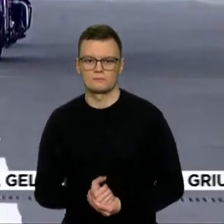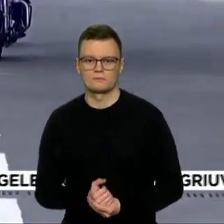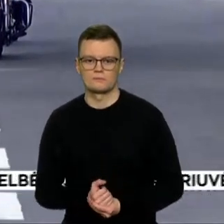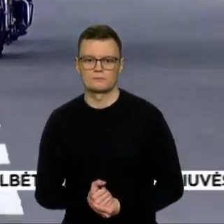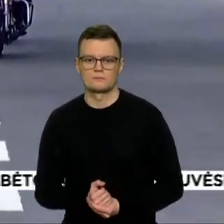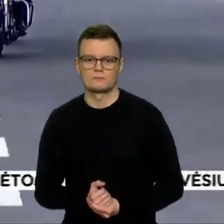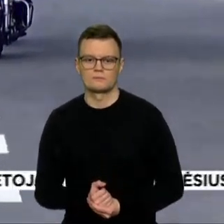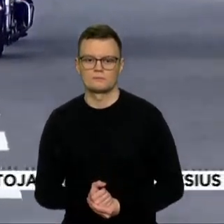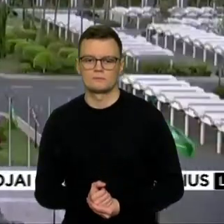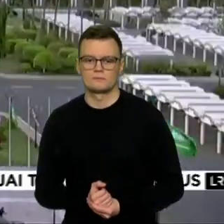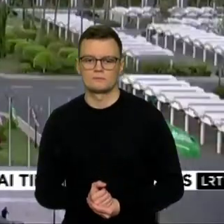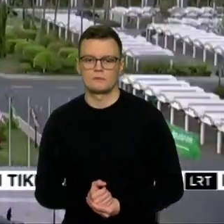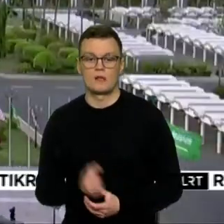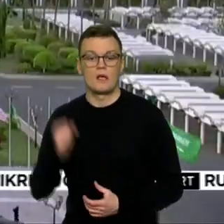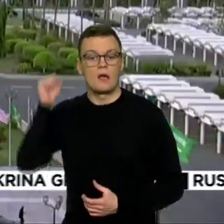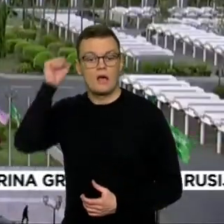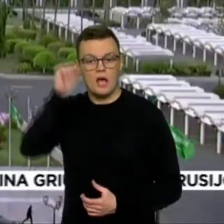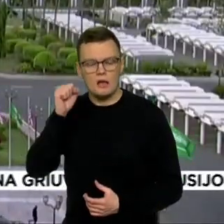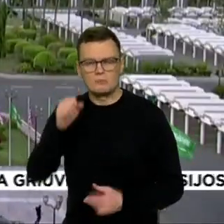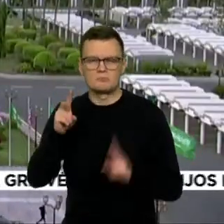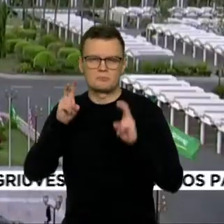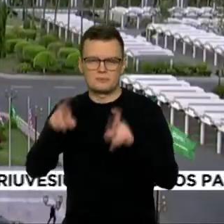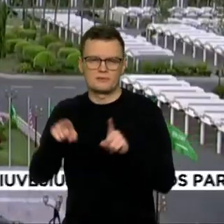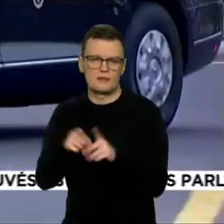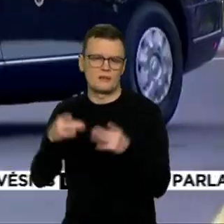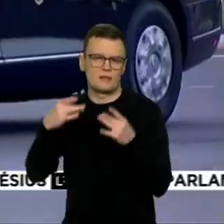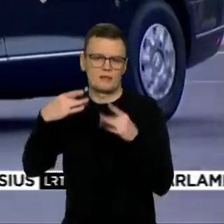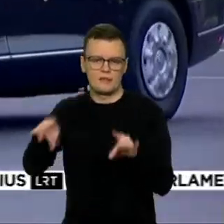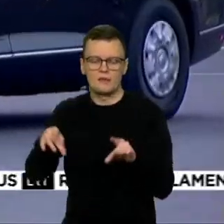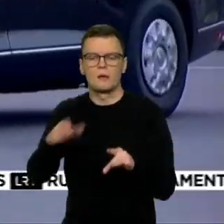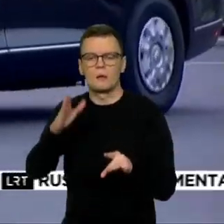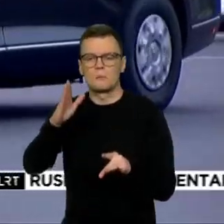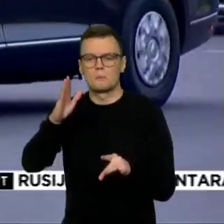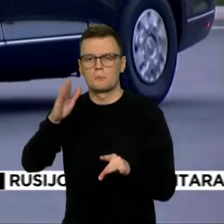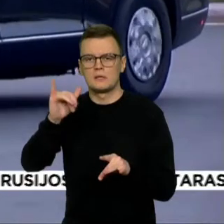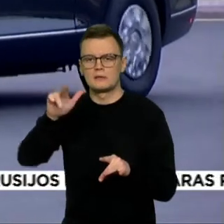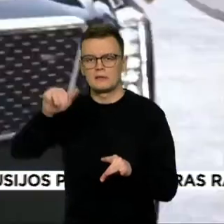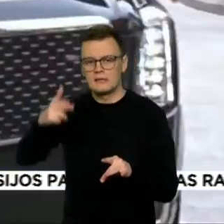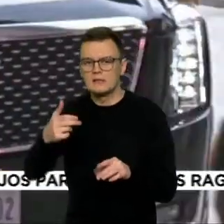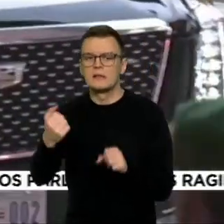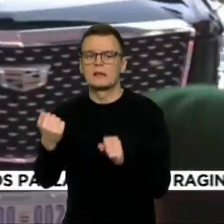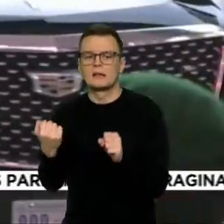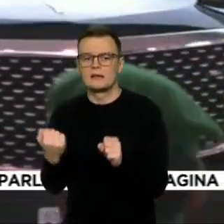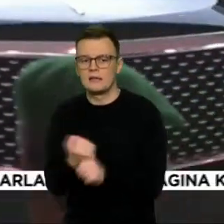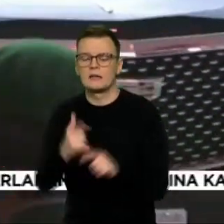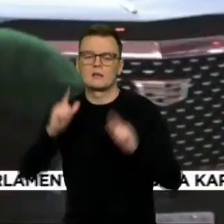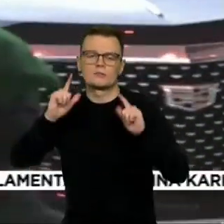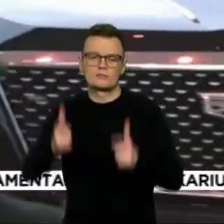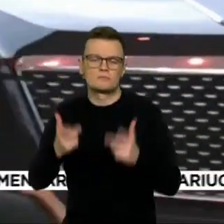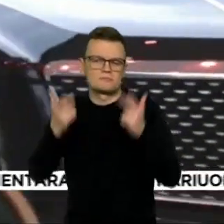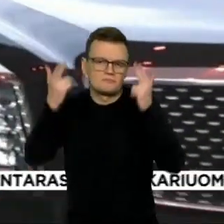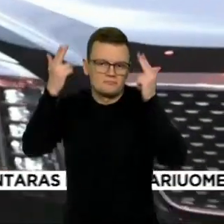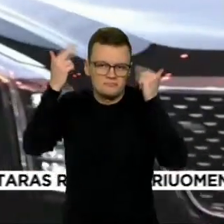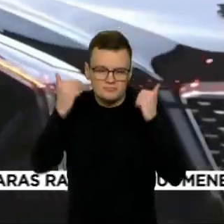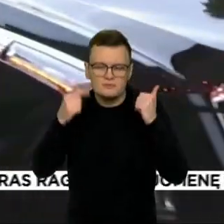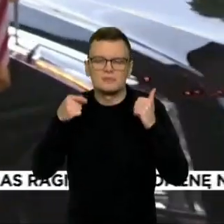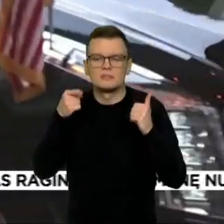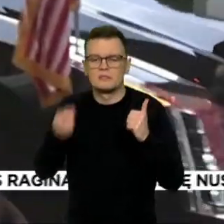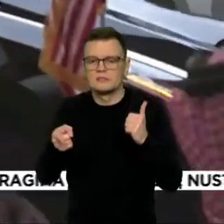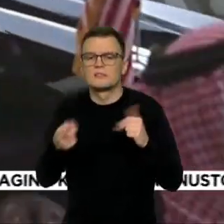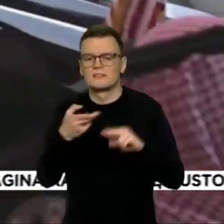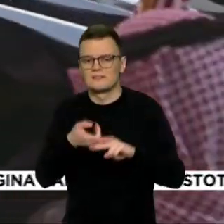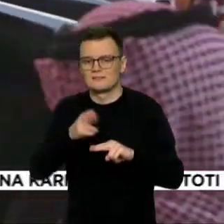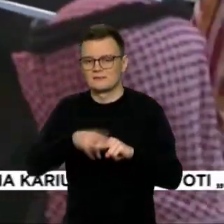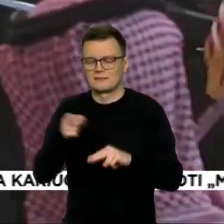Saudo Arabija išvadinęs atstuntąją, Joe Bidenas vis tiek turėjo nusilenkti prieš faktą, kokia Vašingtonai svarbi Rijado